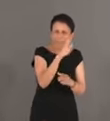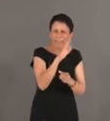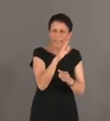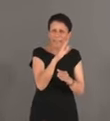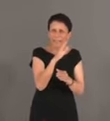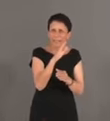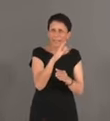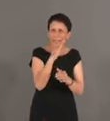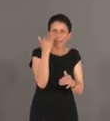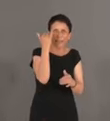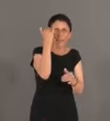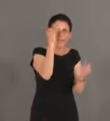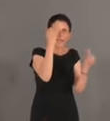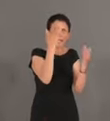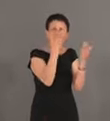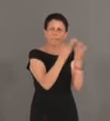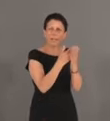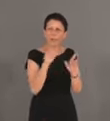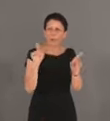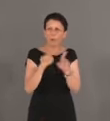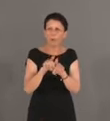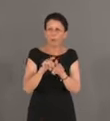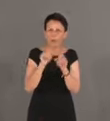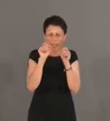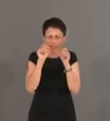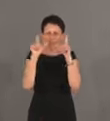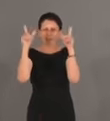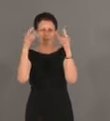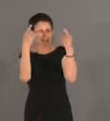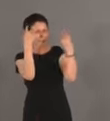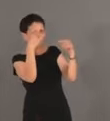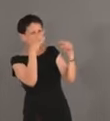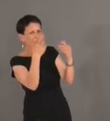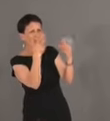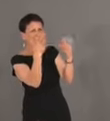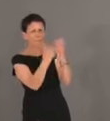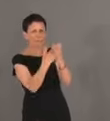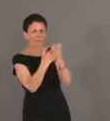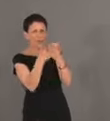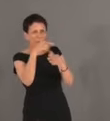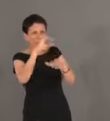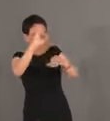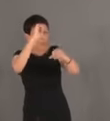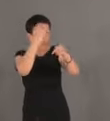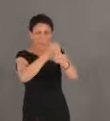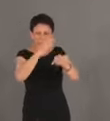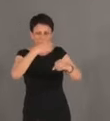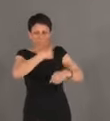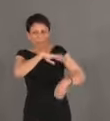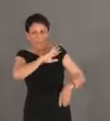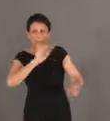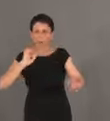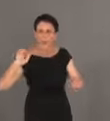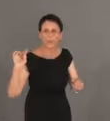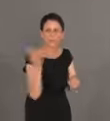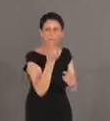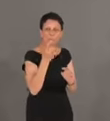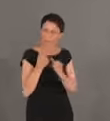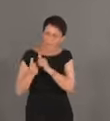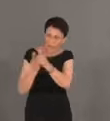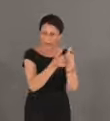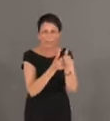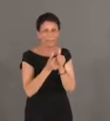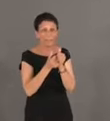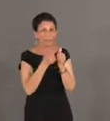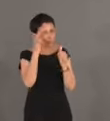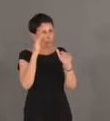réflexe de défense d'une idéologie qui doit être condamnée par tous, de façon unanime, pour qu'il n'y